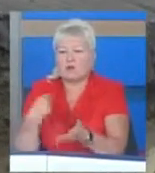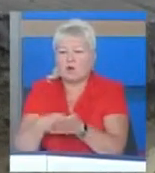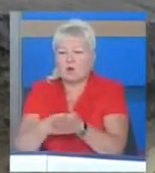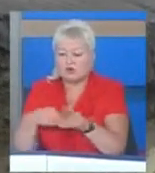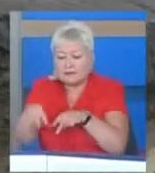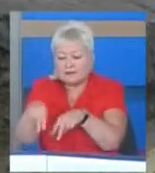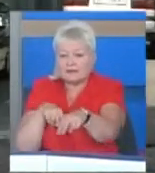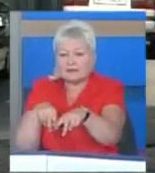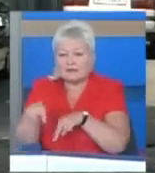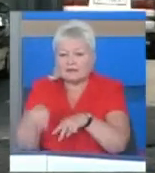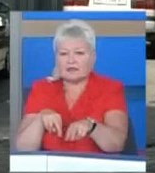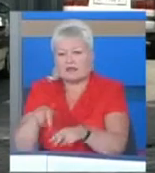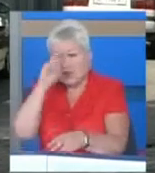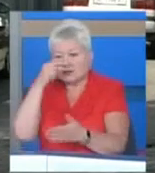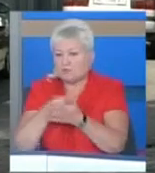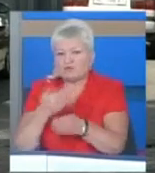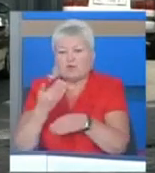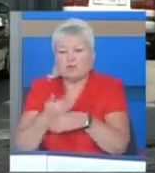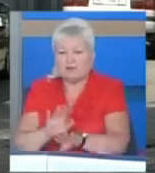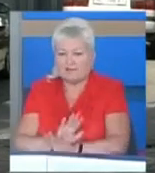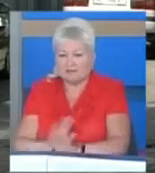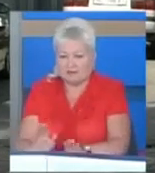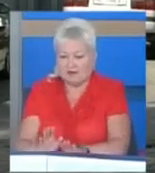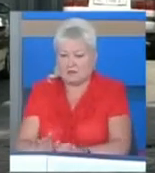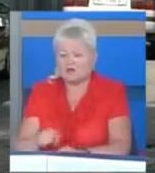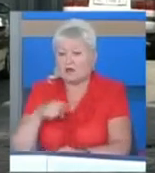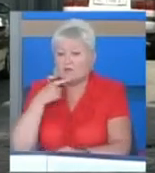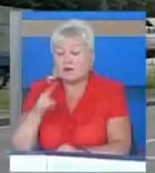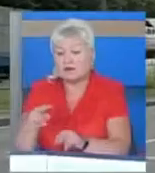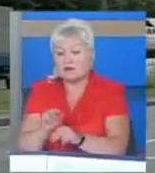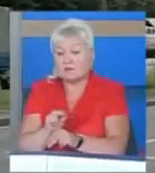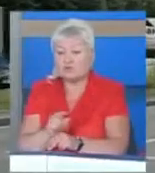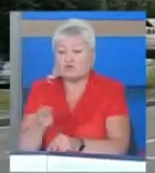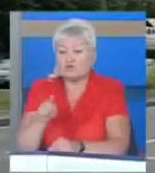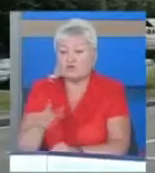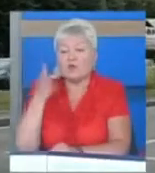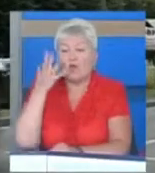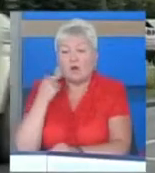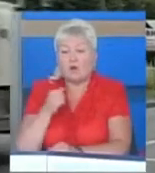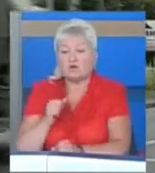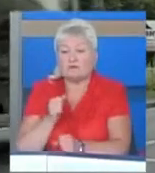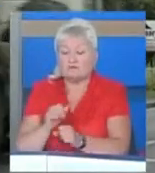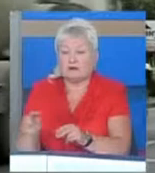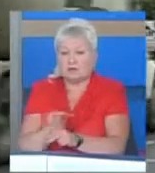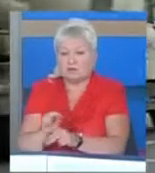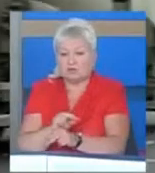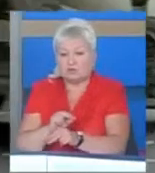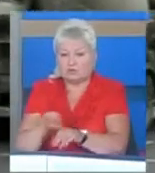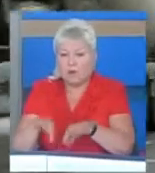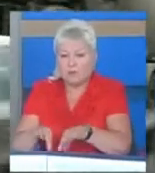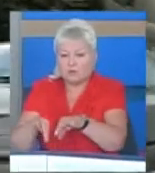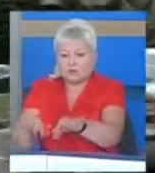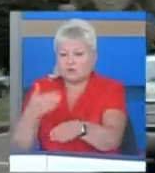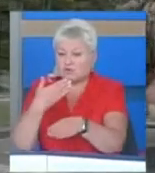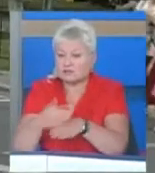тротуари, з бюджету не виділяються. Мовляв, їх ремонтують тоді, коли доводять до ладу проїжджу частину, і